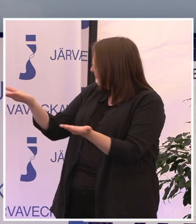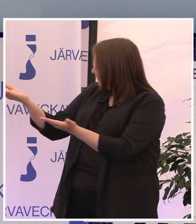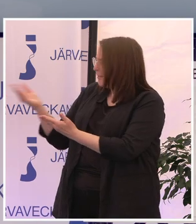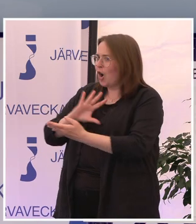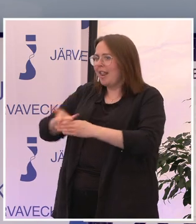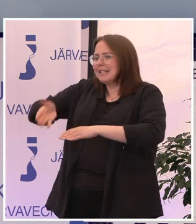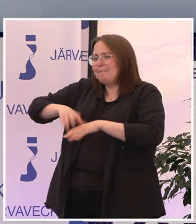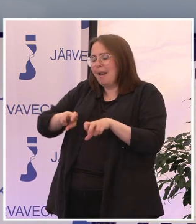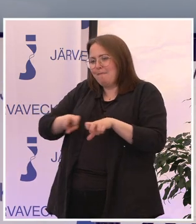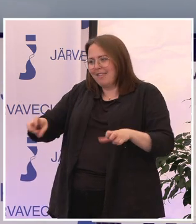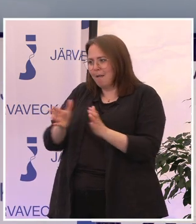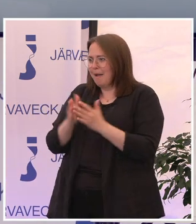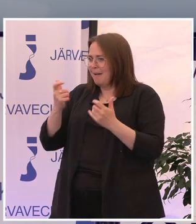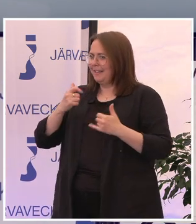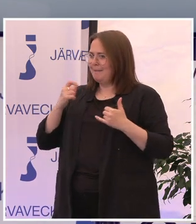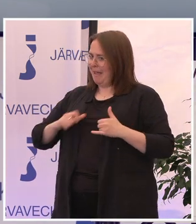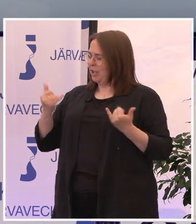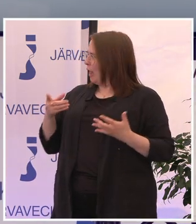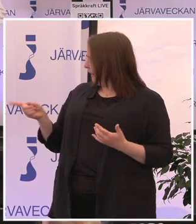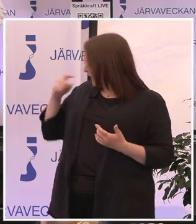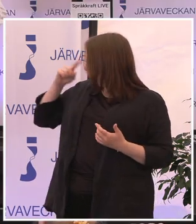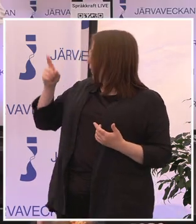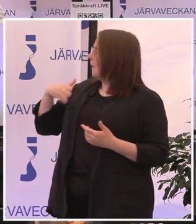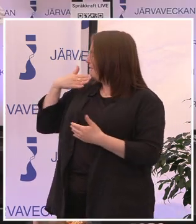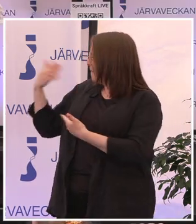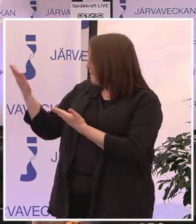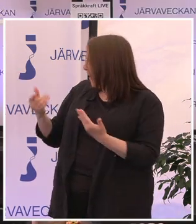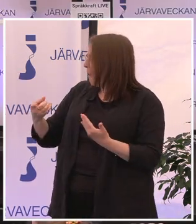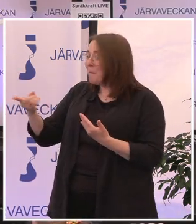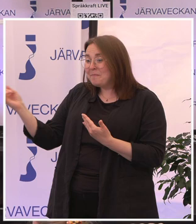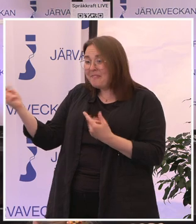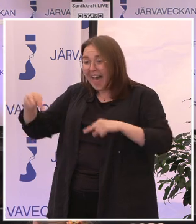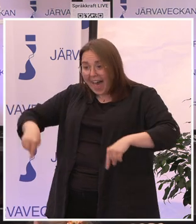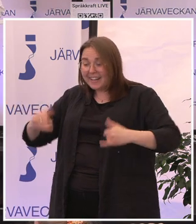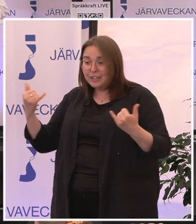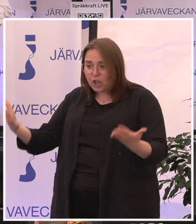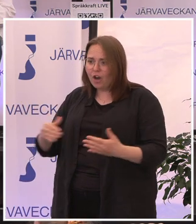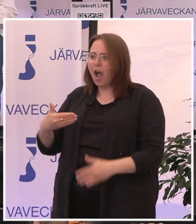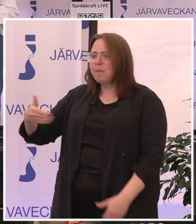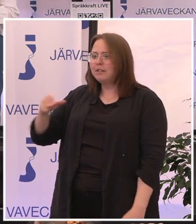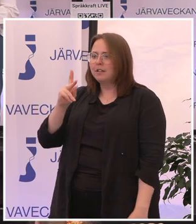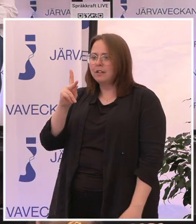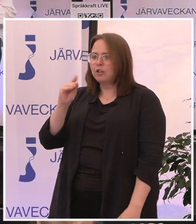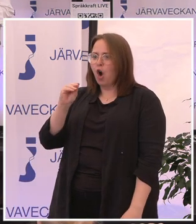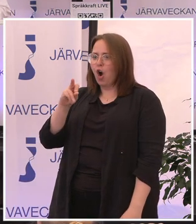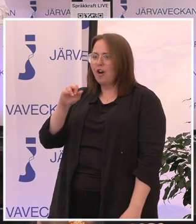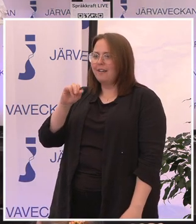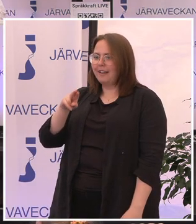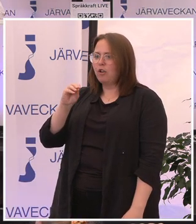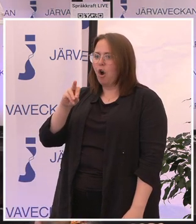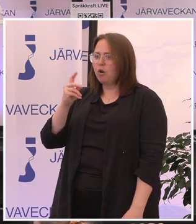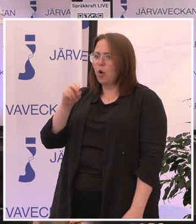expertpanel. Sträck på ryggen hörni och varmt välkomna ska ni vara hit längst bort. Karin Aronsson,